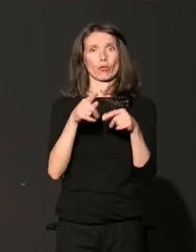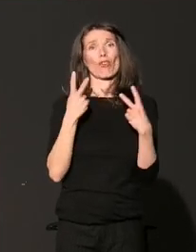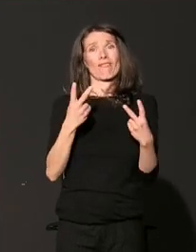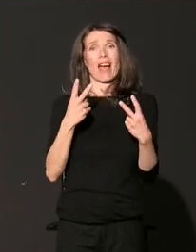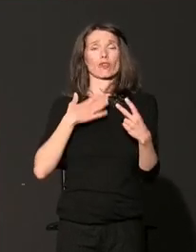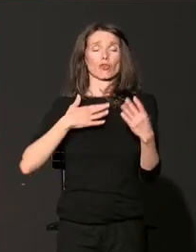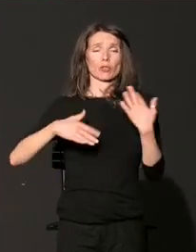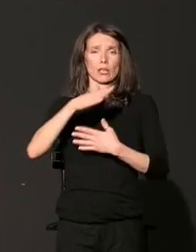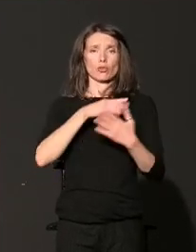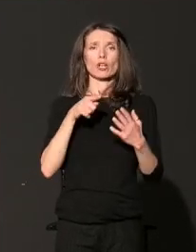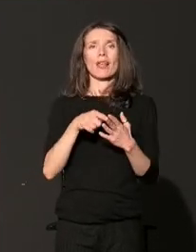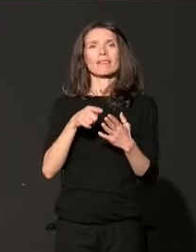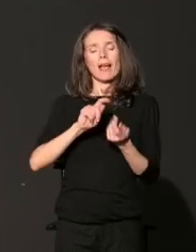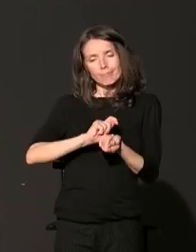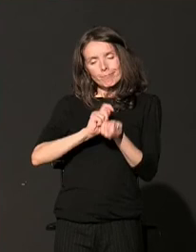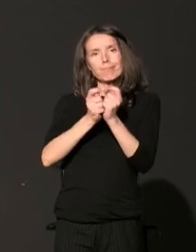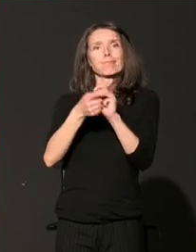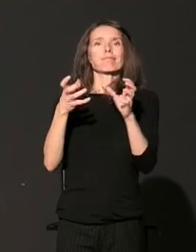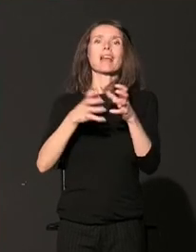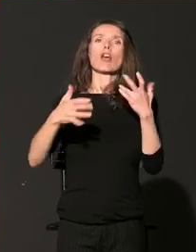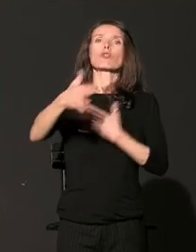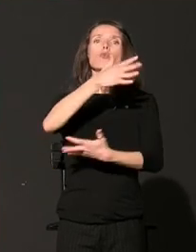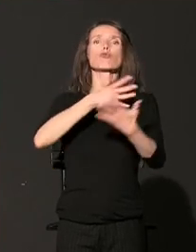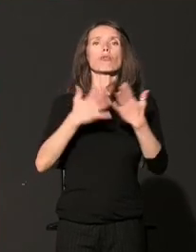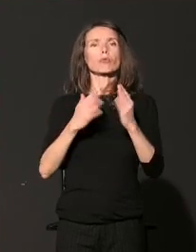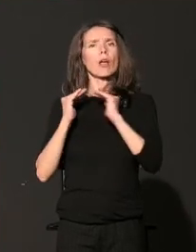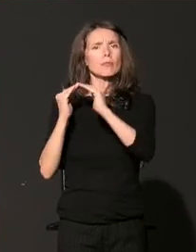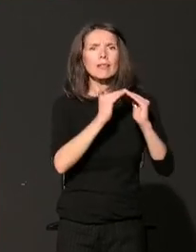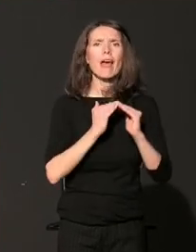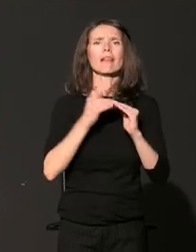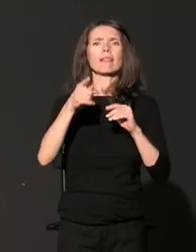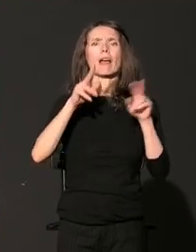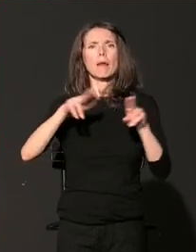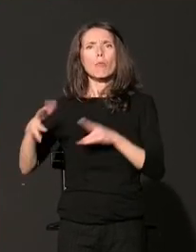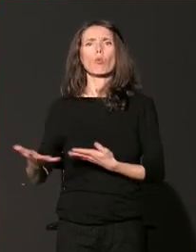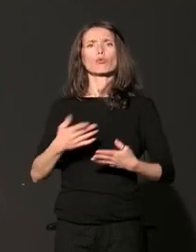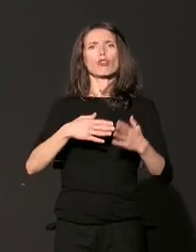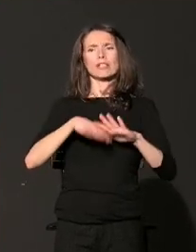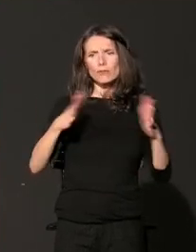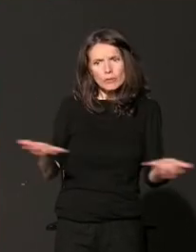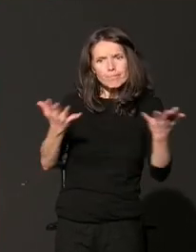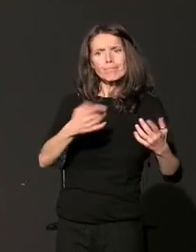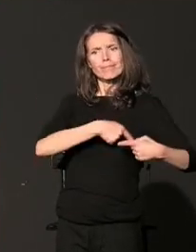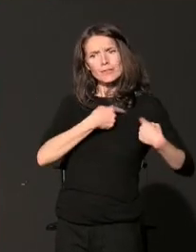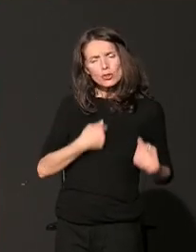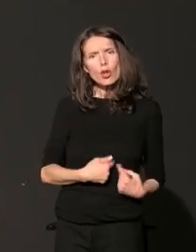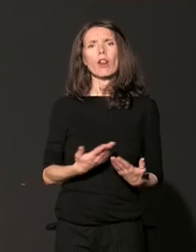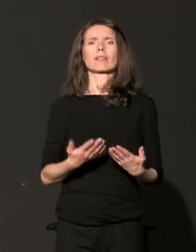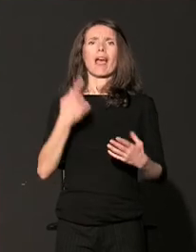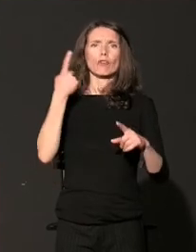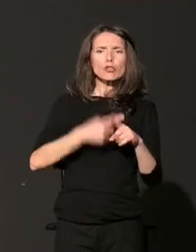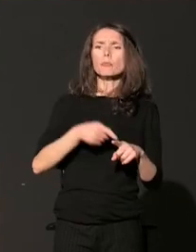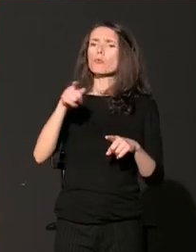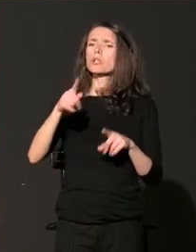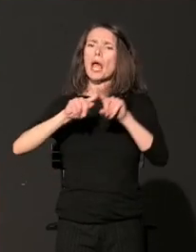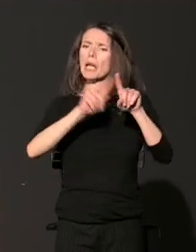društva i jednakih mogućnosti, društva koja jača solidarnost, uvažava i prihvata razlike bez barijera,